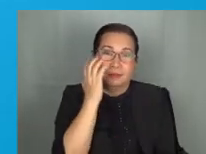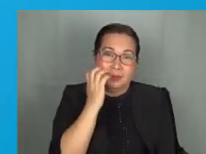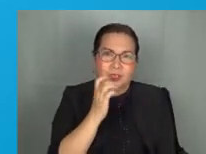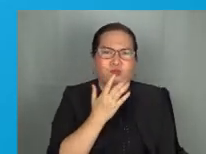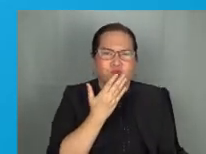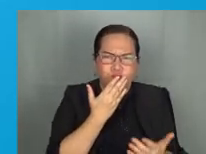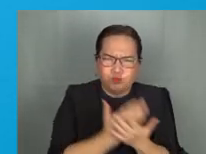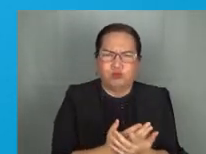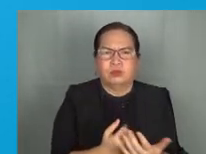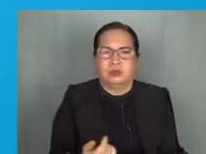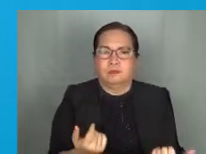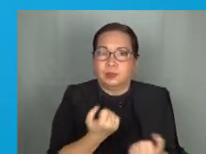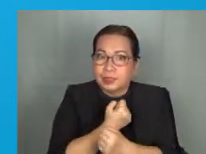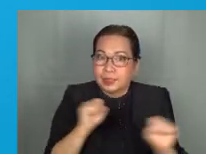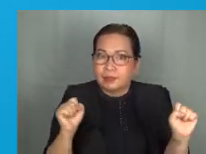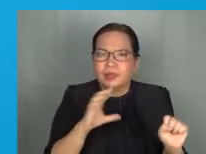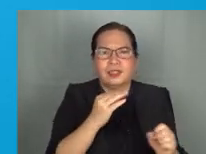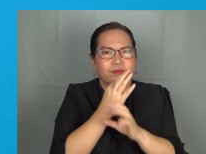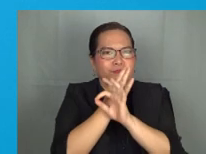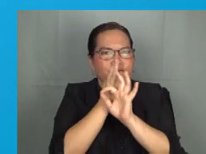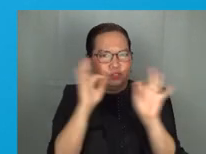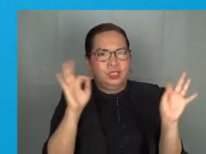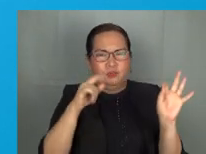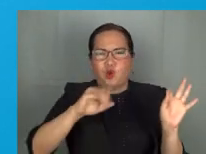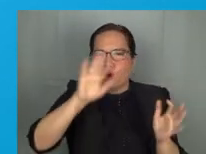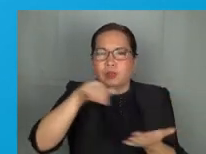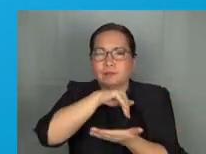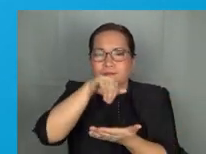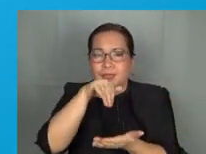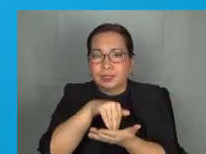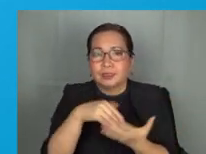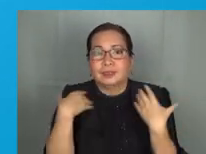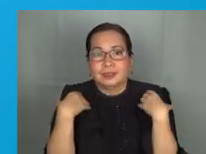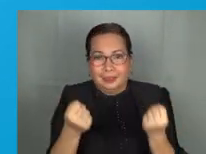tigdas ay efektibo, ligtas, at libre sa mga health centers.